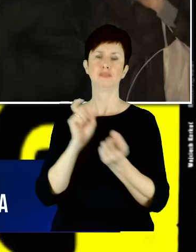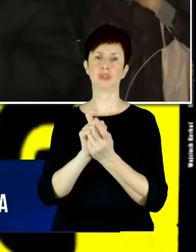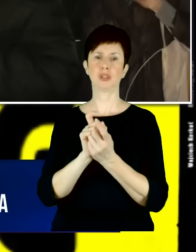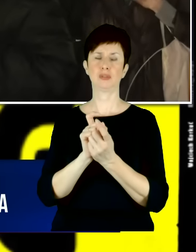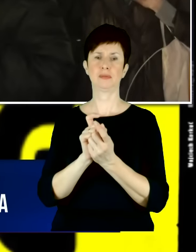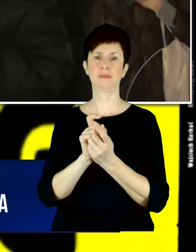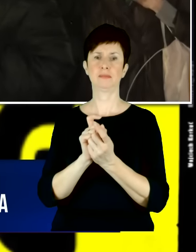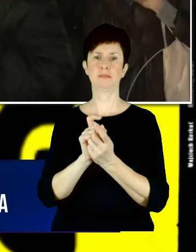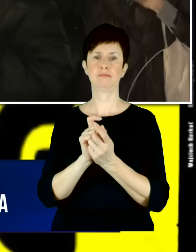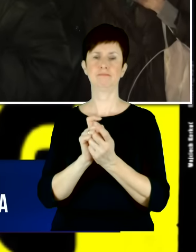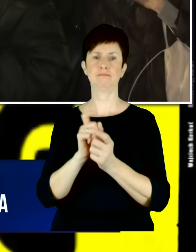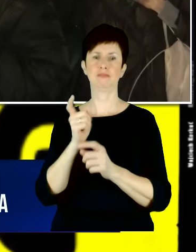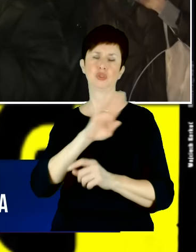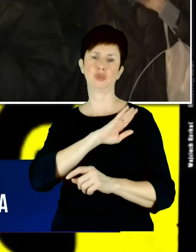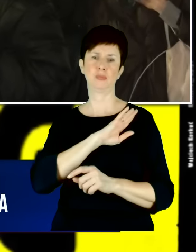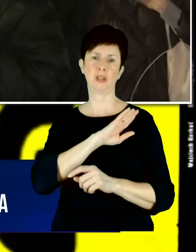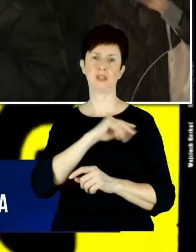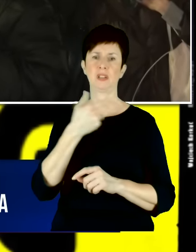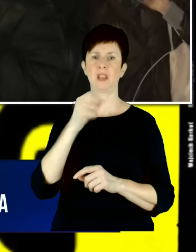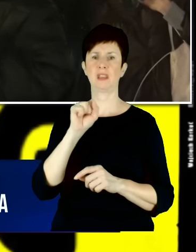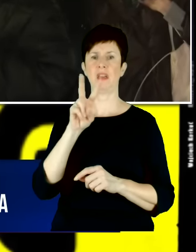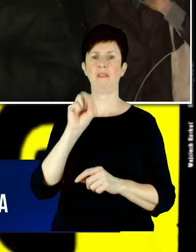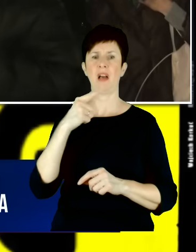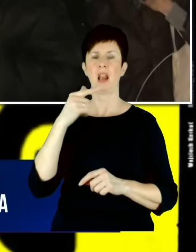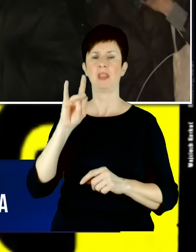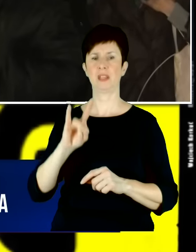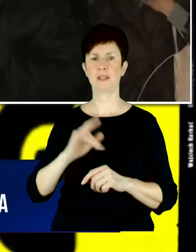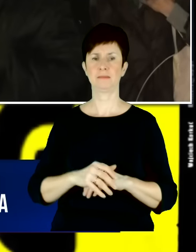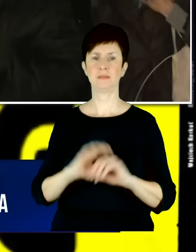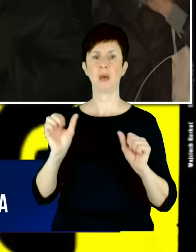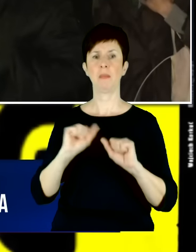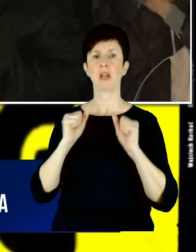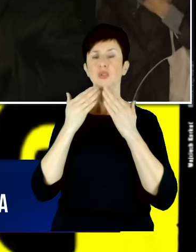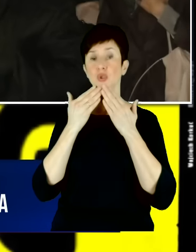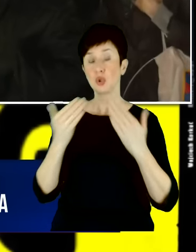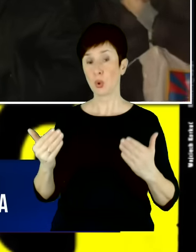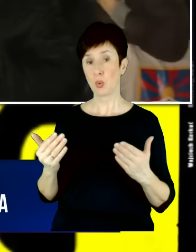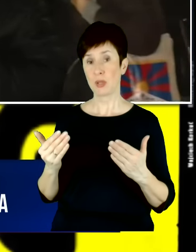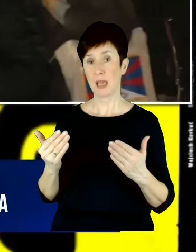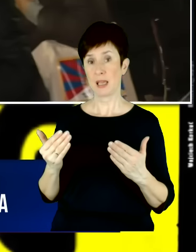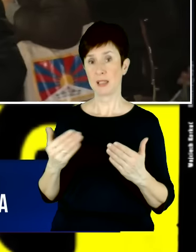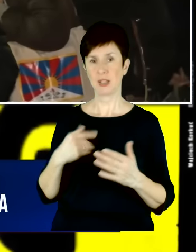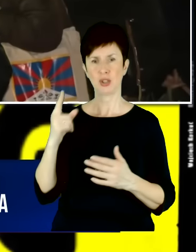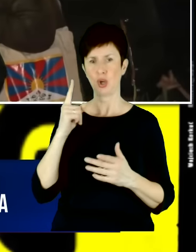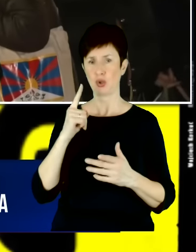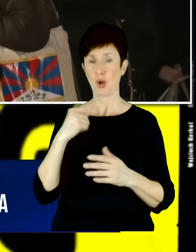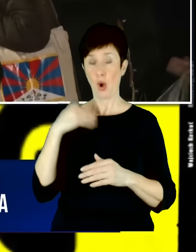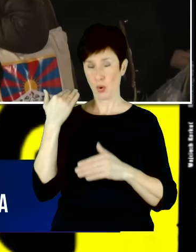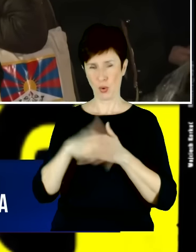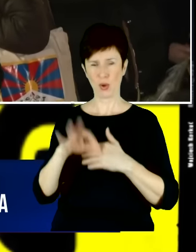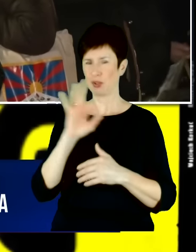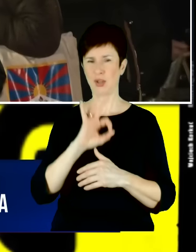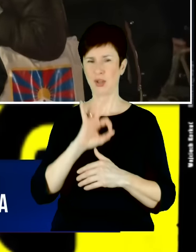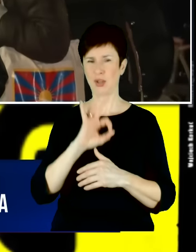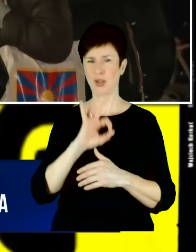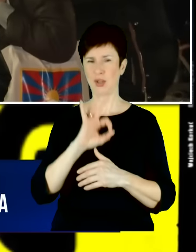rosyjskiego opozycjonisty Aleksija Nawalnego. Bardzo państwu dziękuję, ale oczywiście jeszcze nie kończymy naszego spotkania. Za chwilę w studiu